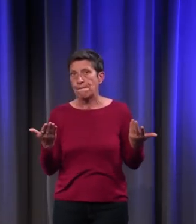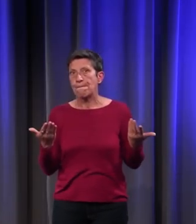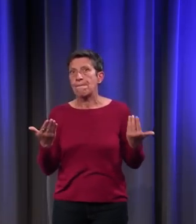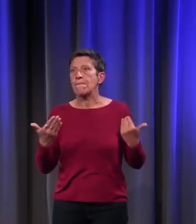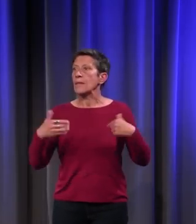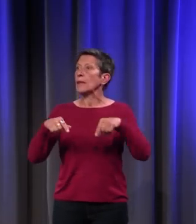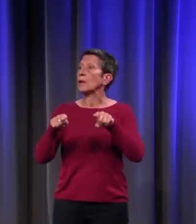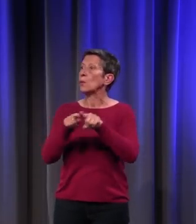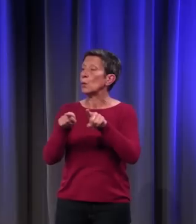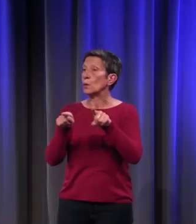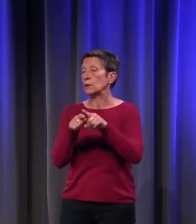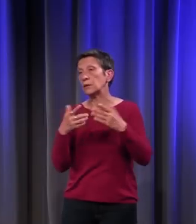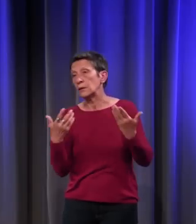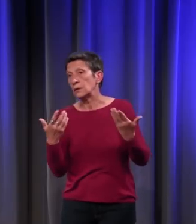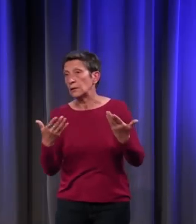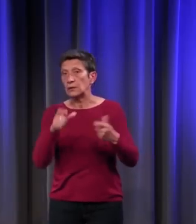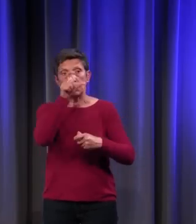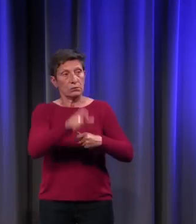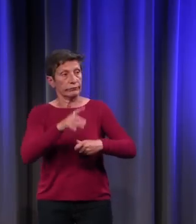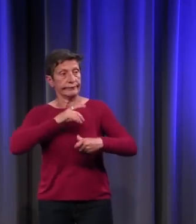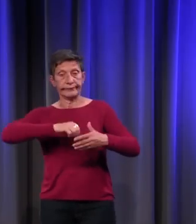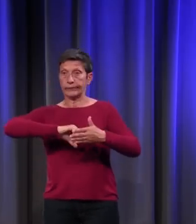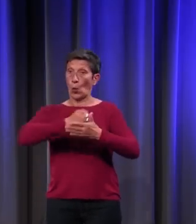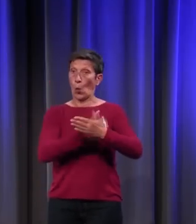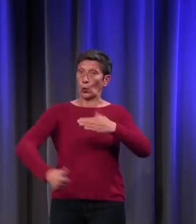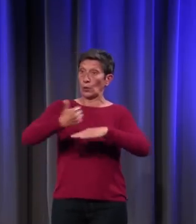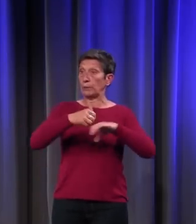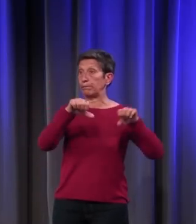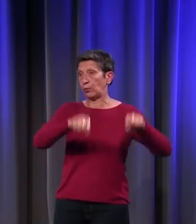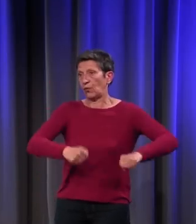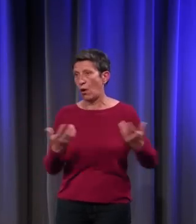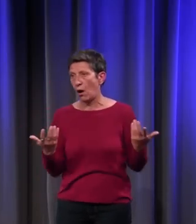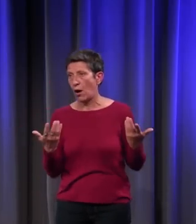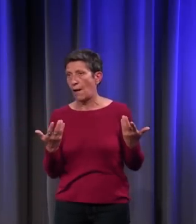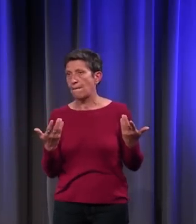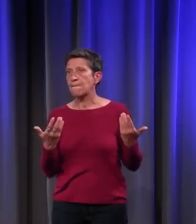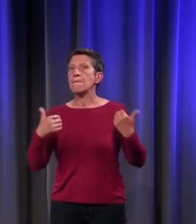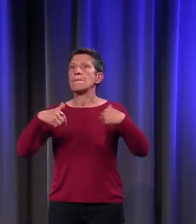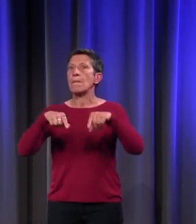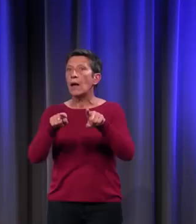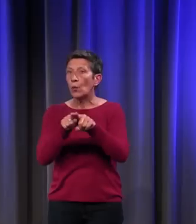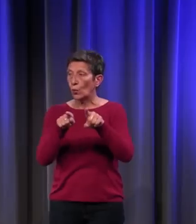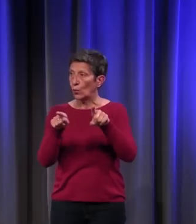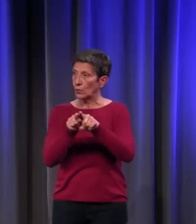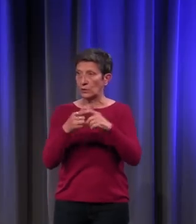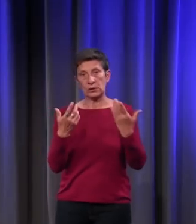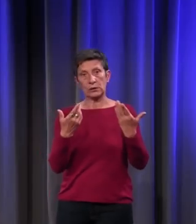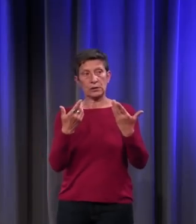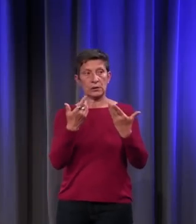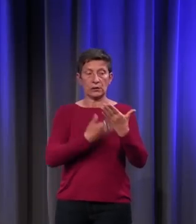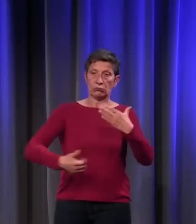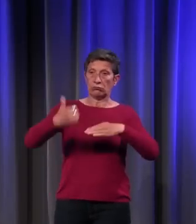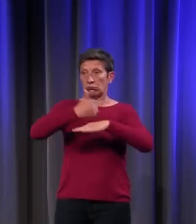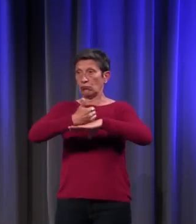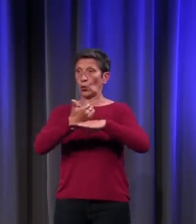des détenteurs d'autorités, autorités de pouvoir, mais aussi autorités morales et